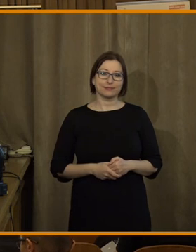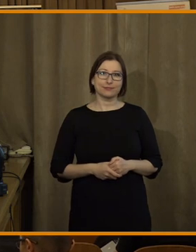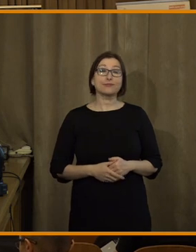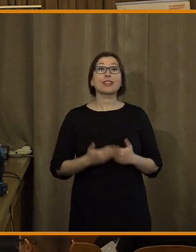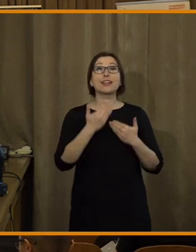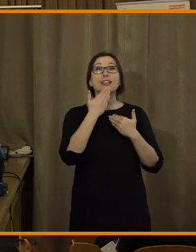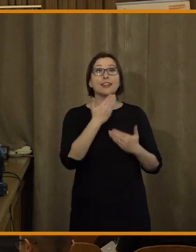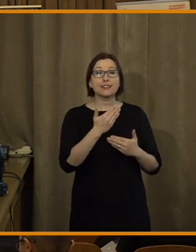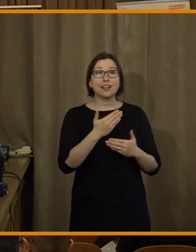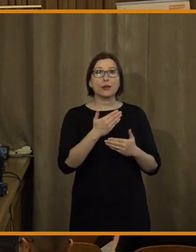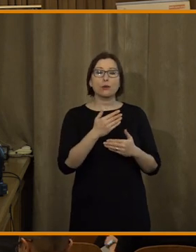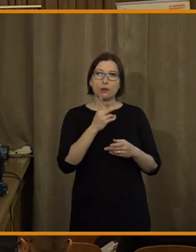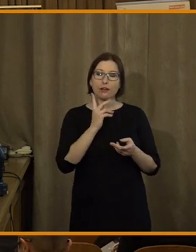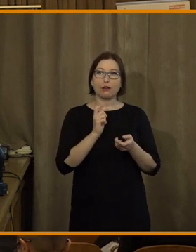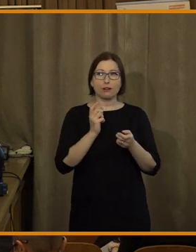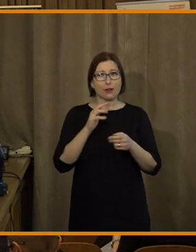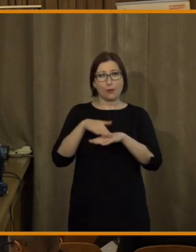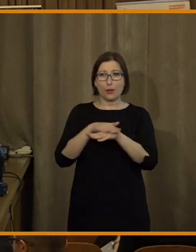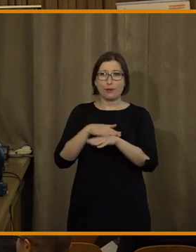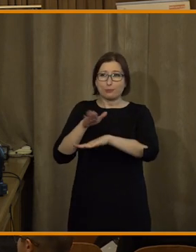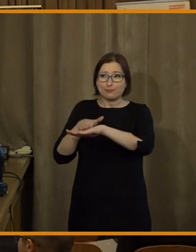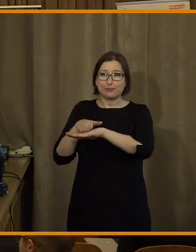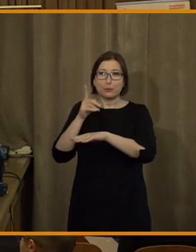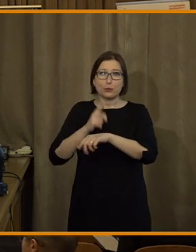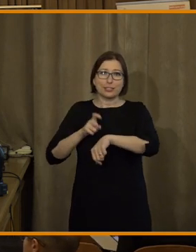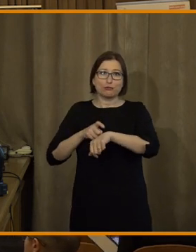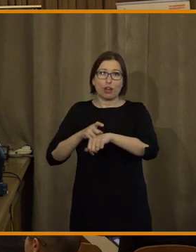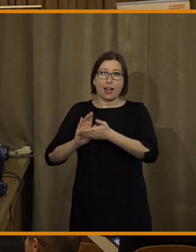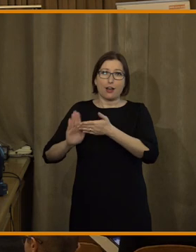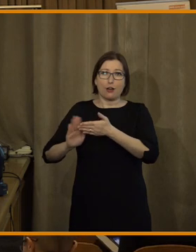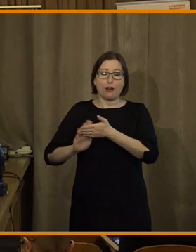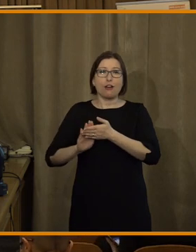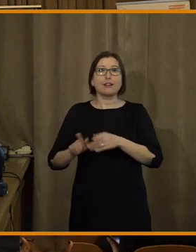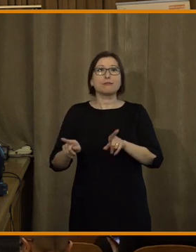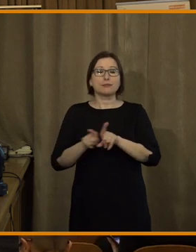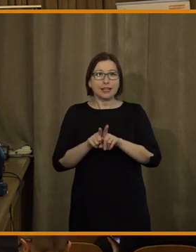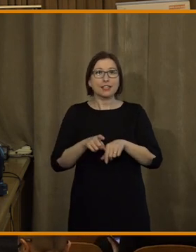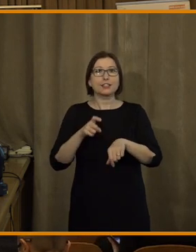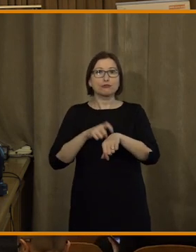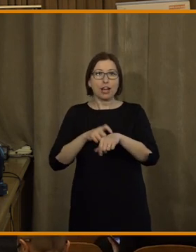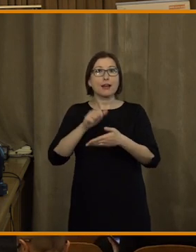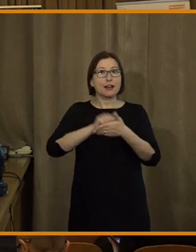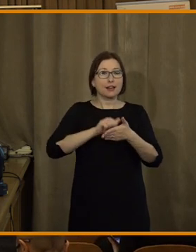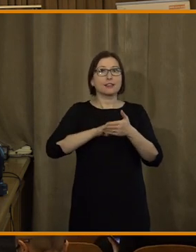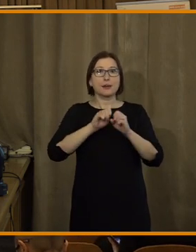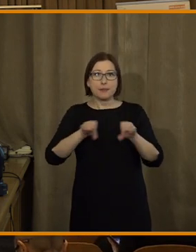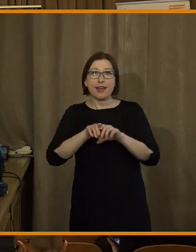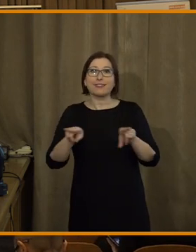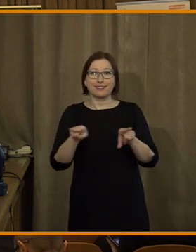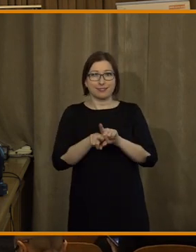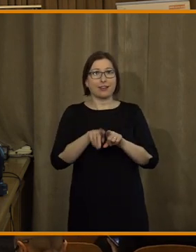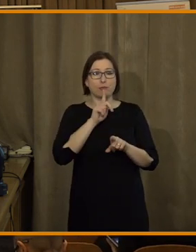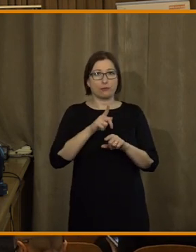Děkuji moc i za tu flexibilitu. Omlouvám se, čas nás tlačí a přeci jenom i váš čas v redakcích a v médií je